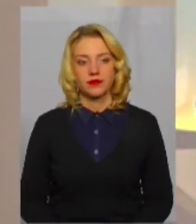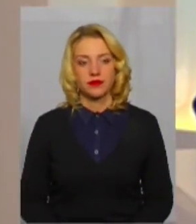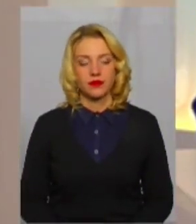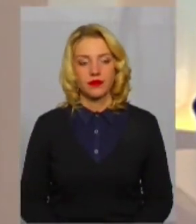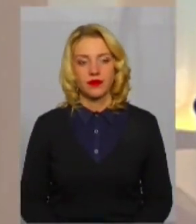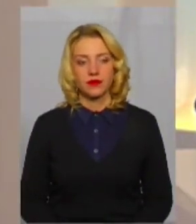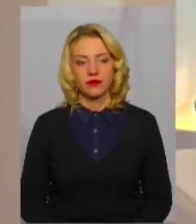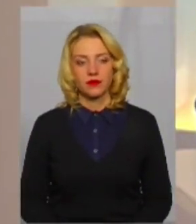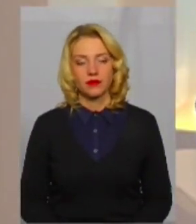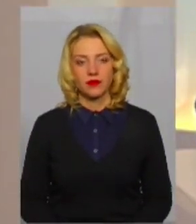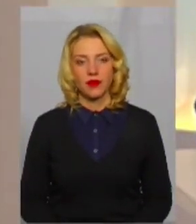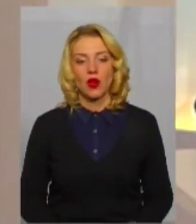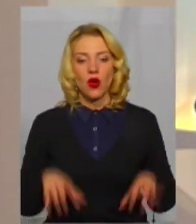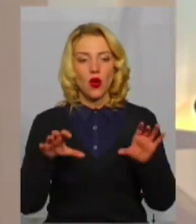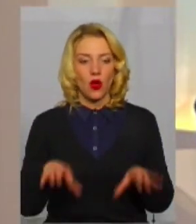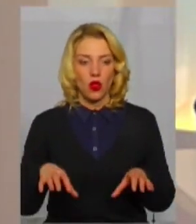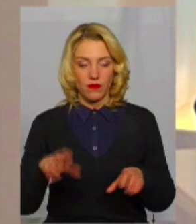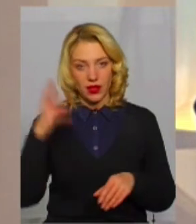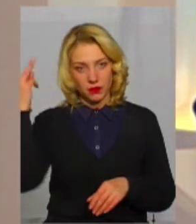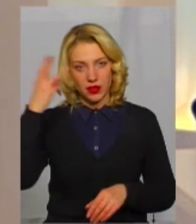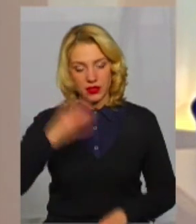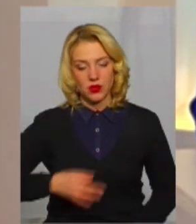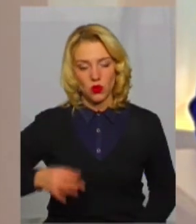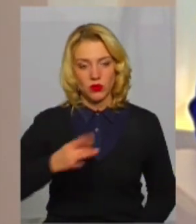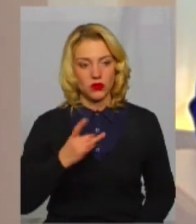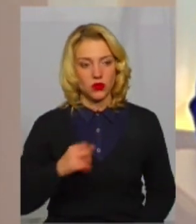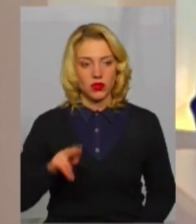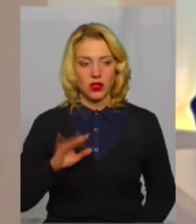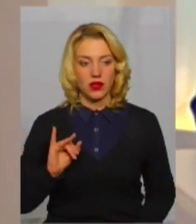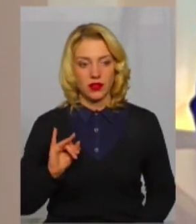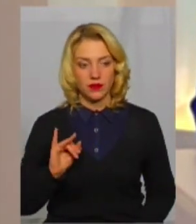головах Хмельницької обласної ради